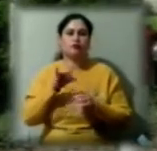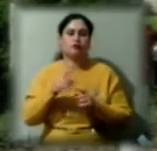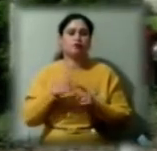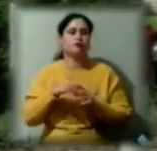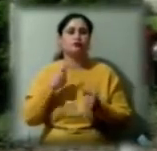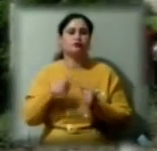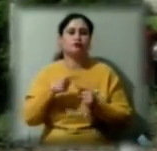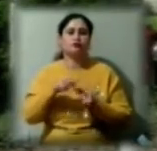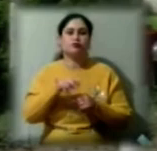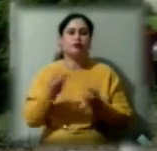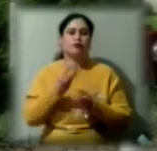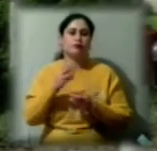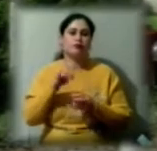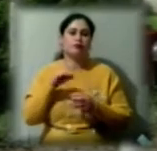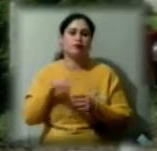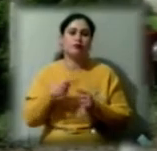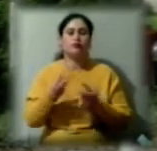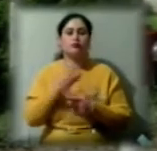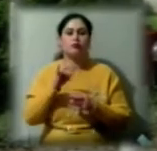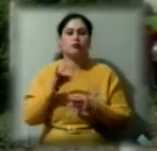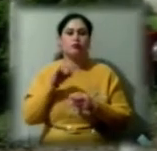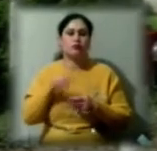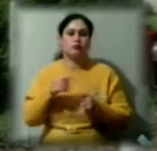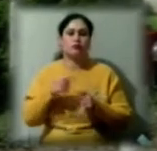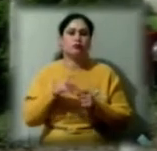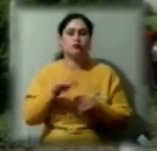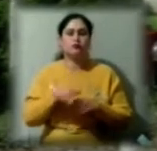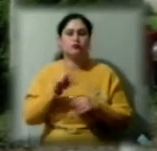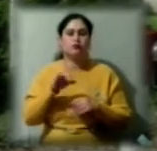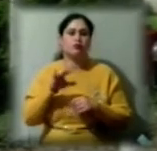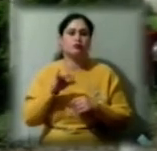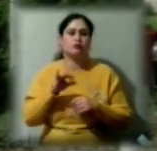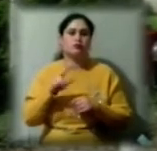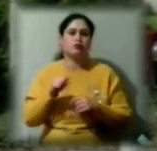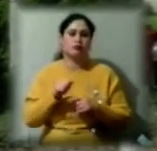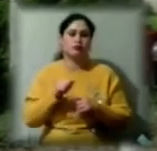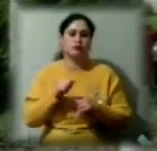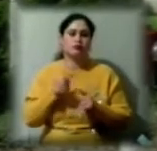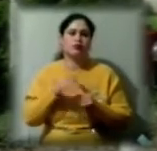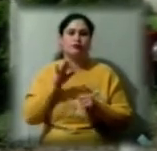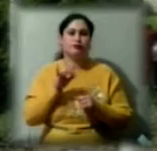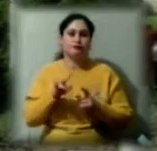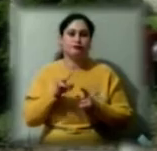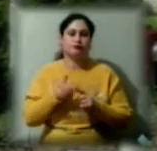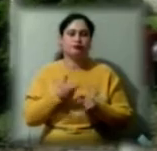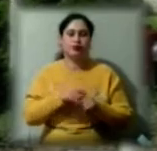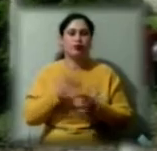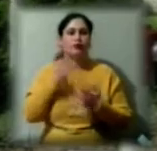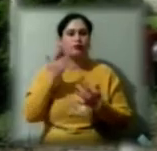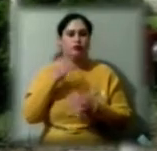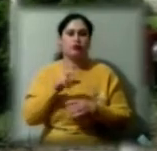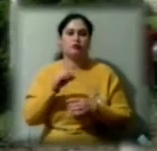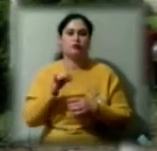пожежний гідрант? Пожежний гідрант наземної установки. Він дуже легкий в експлуатації.